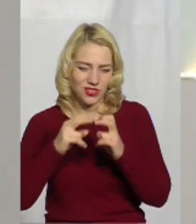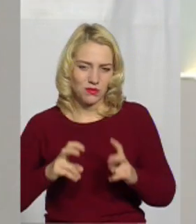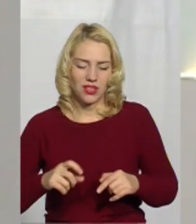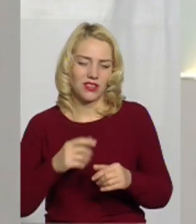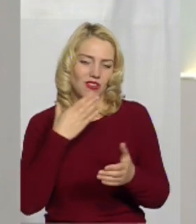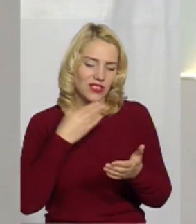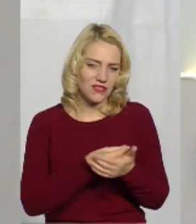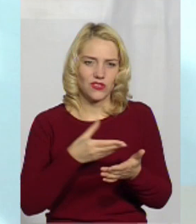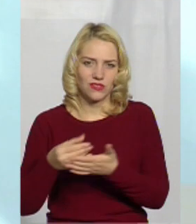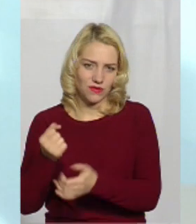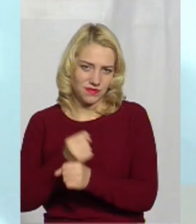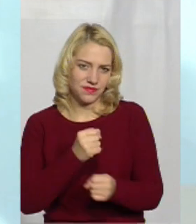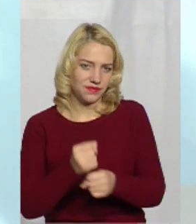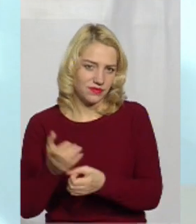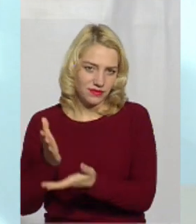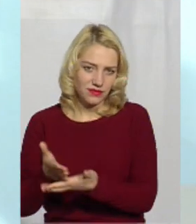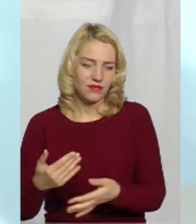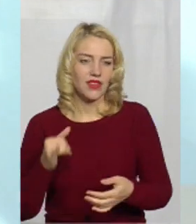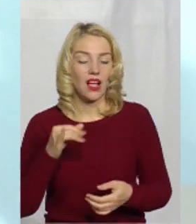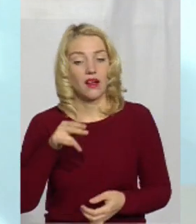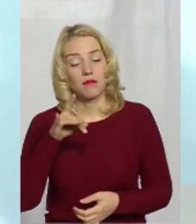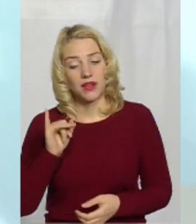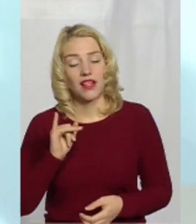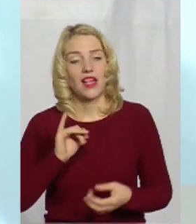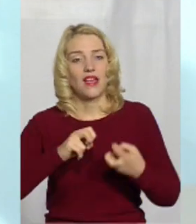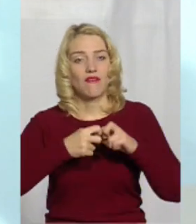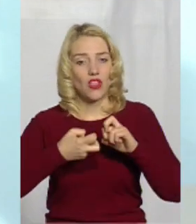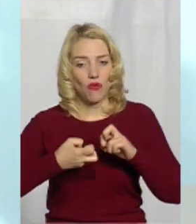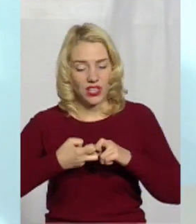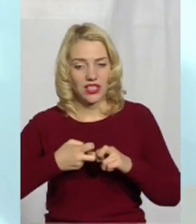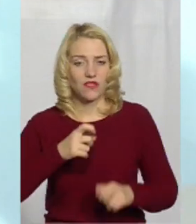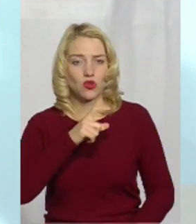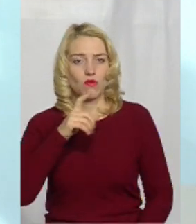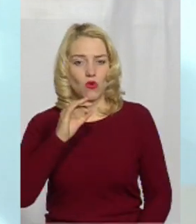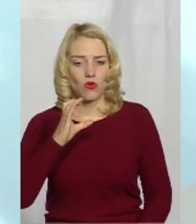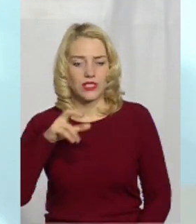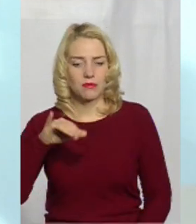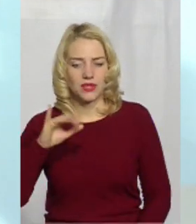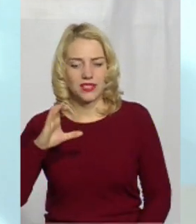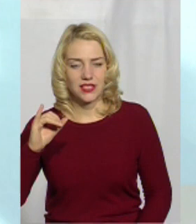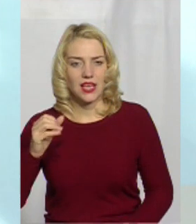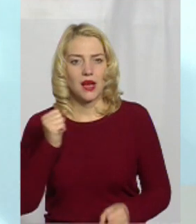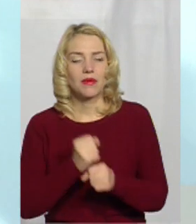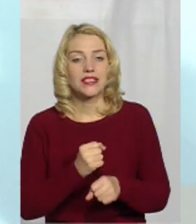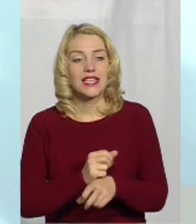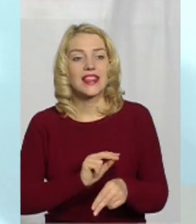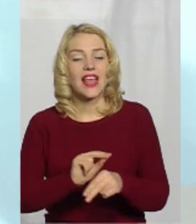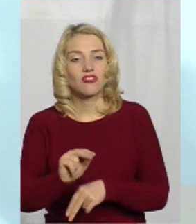функціонує. Але при Івано-Франківському хосписі якраз працює такий навчально